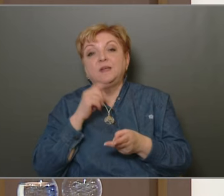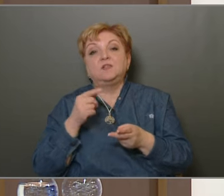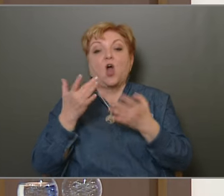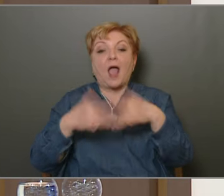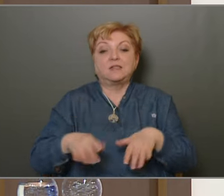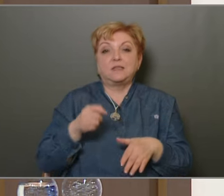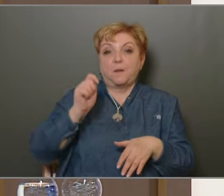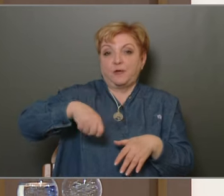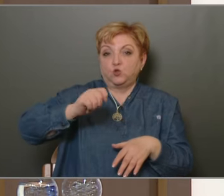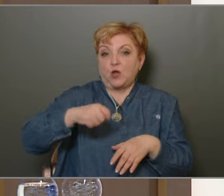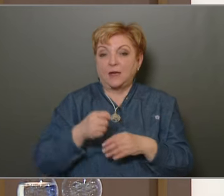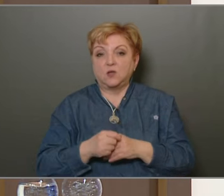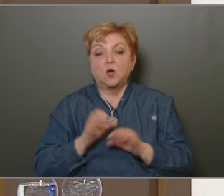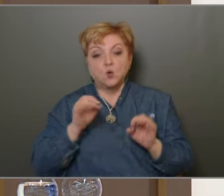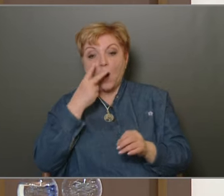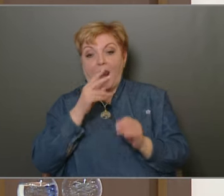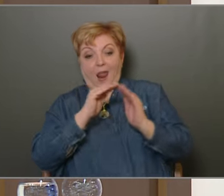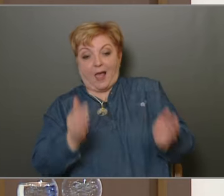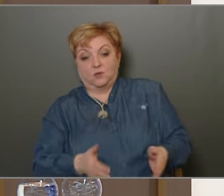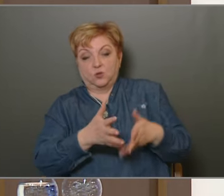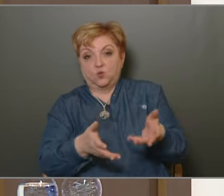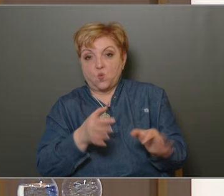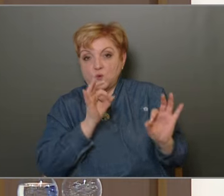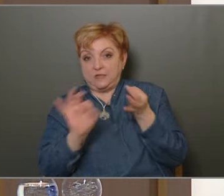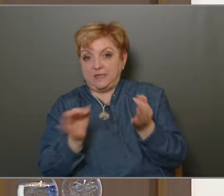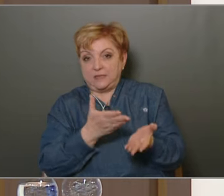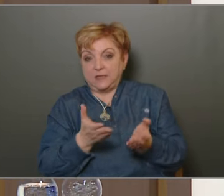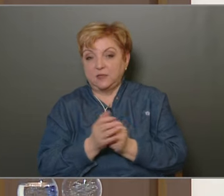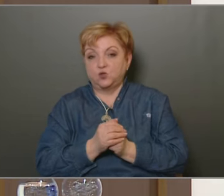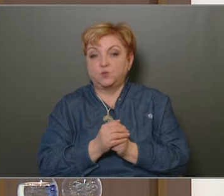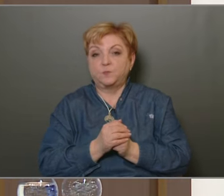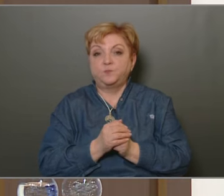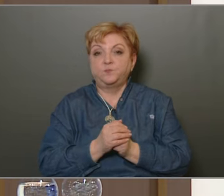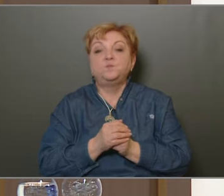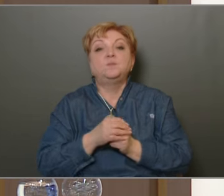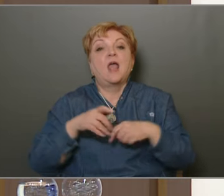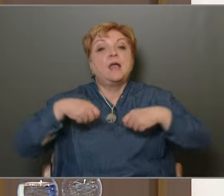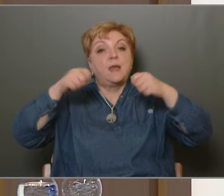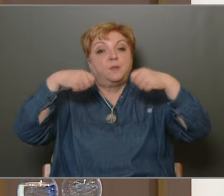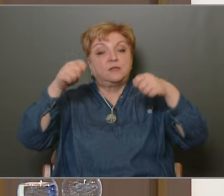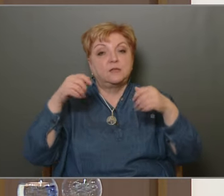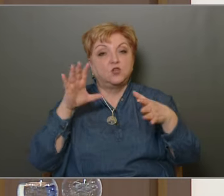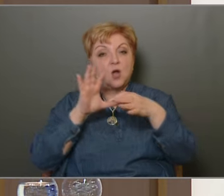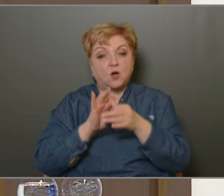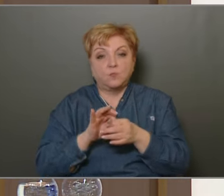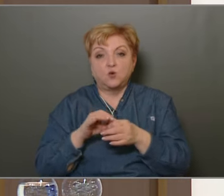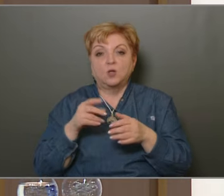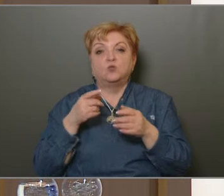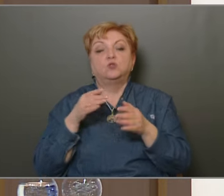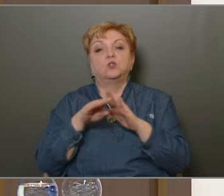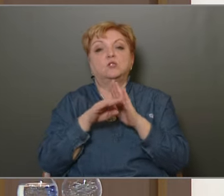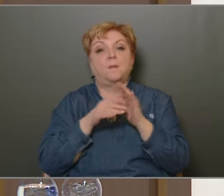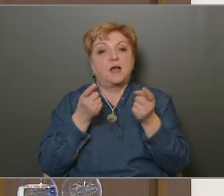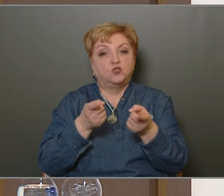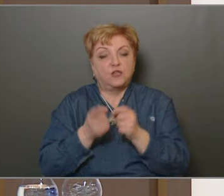helyszíni bírságnak, hiszen ez egy jól látható intézkedés. Építkezésekkel kapcsolatos szabálysértések,